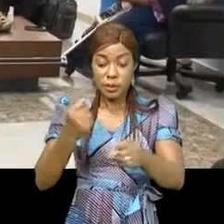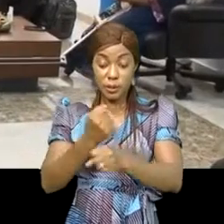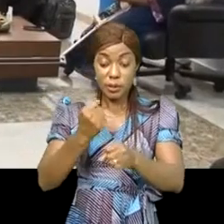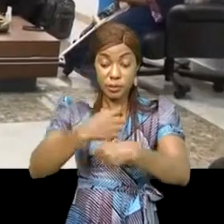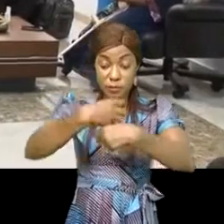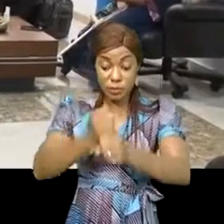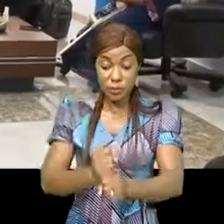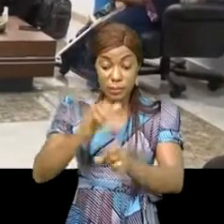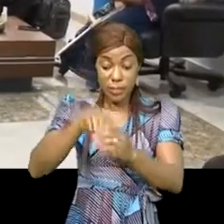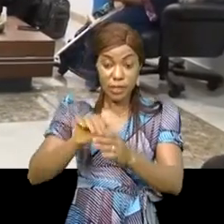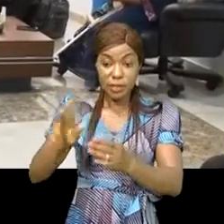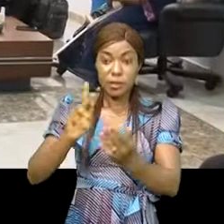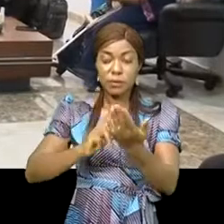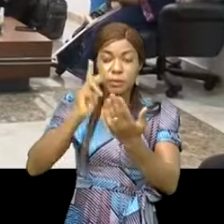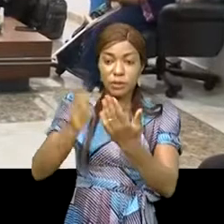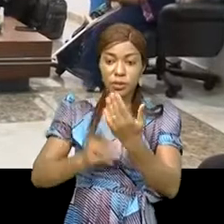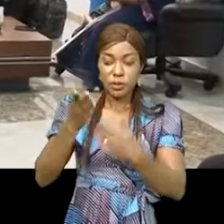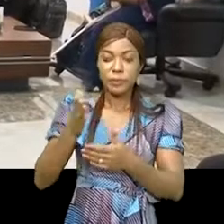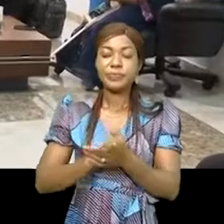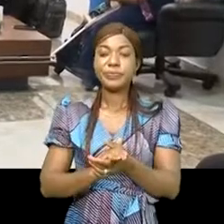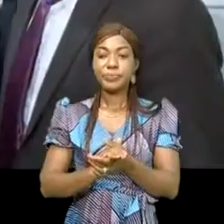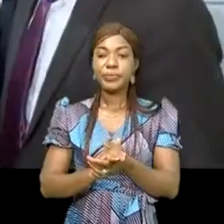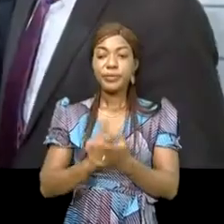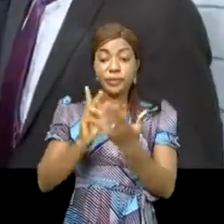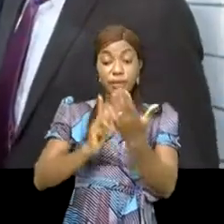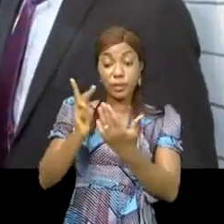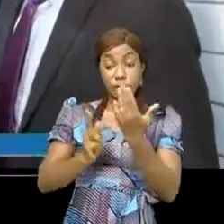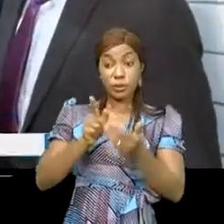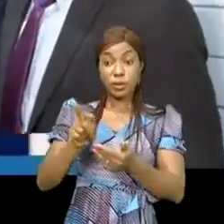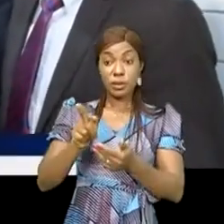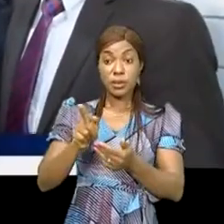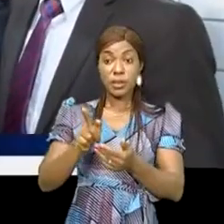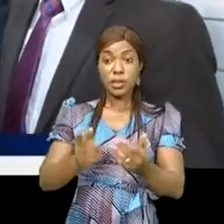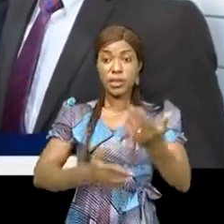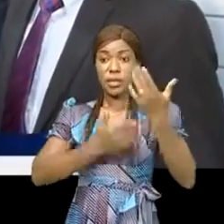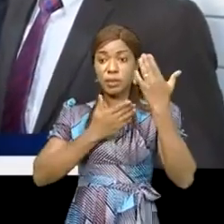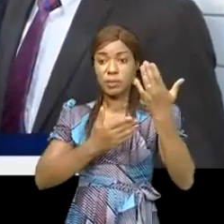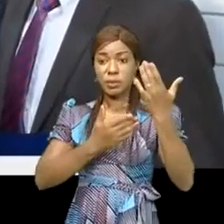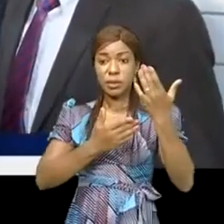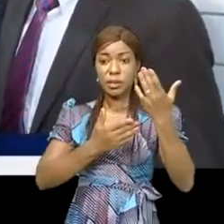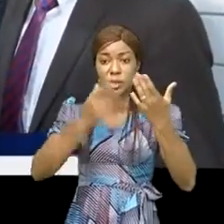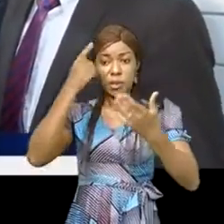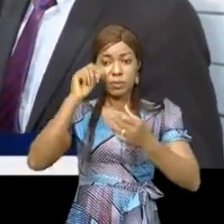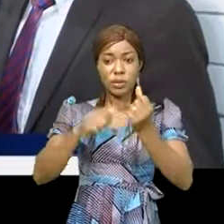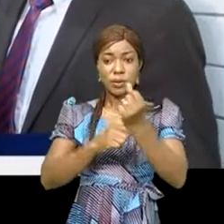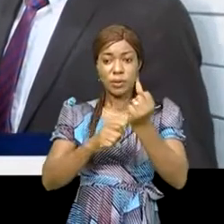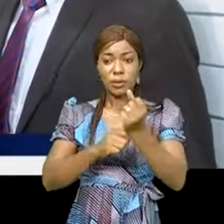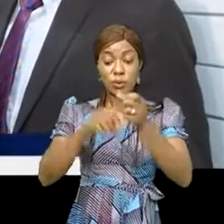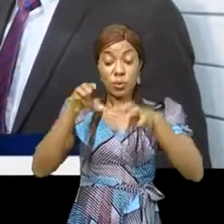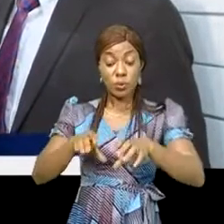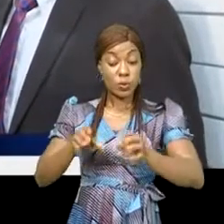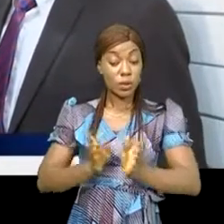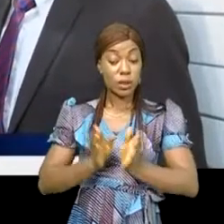cadres de ce projet. Ces projets-là ont un grand impact sur la population du Congo en général mais